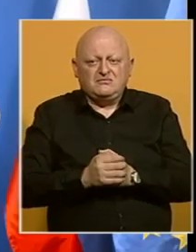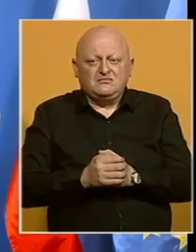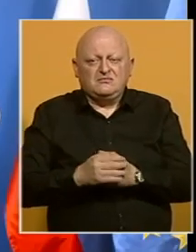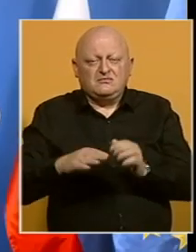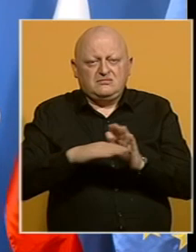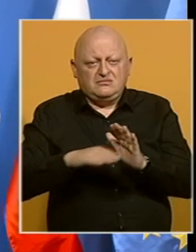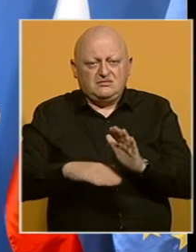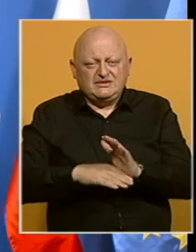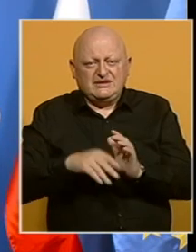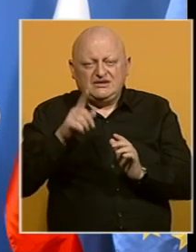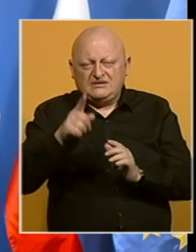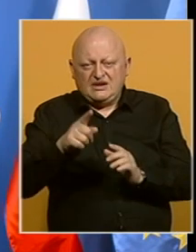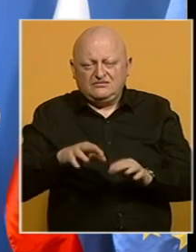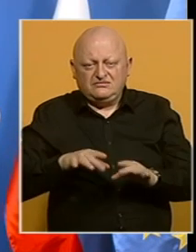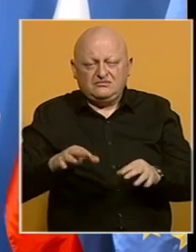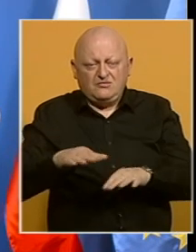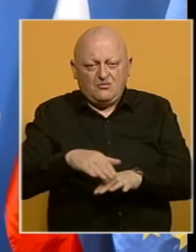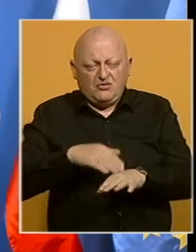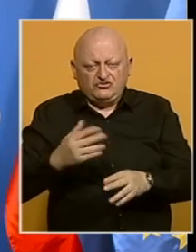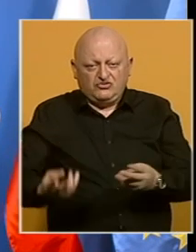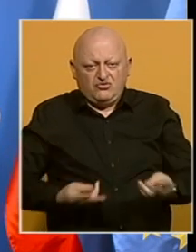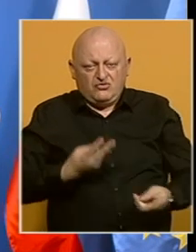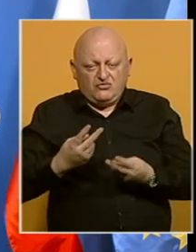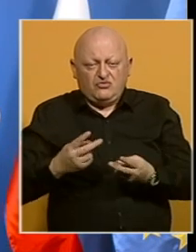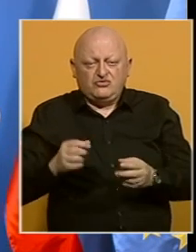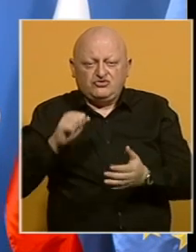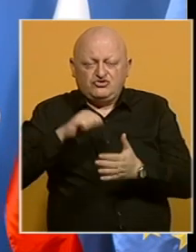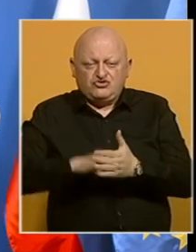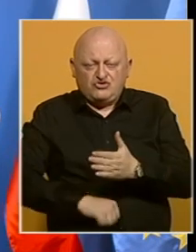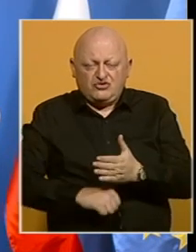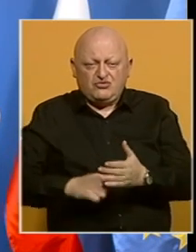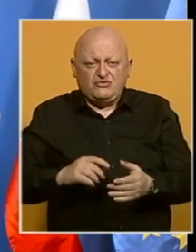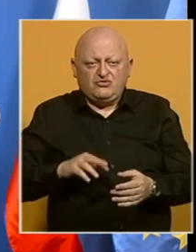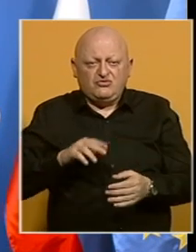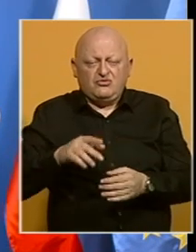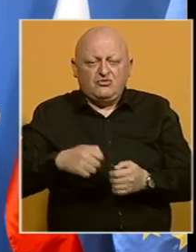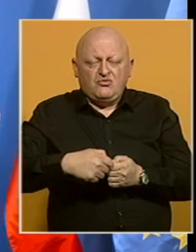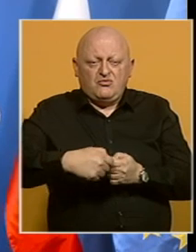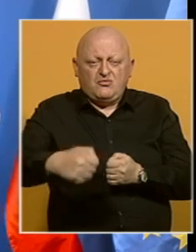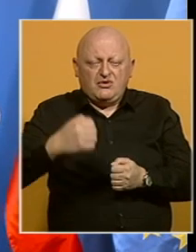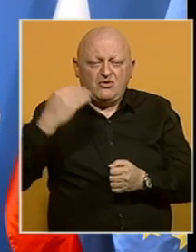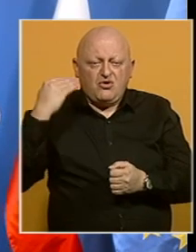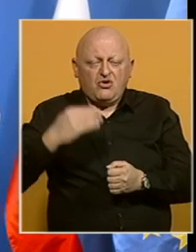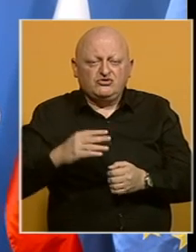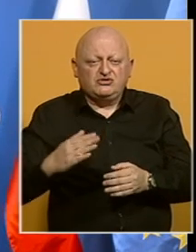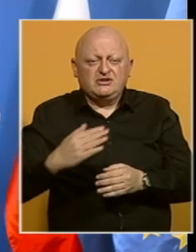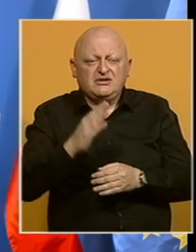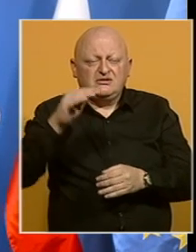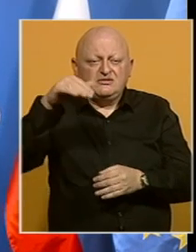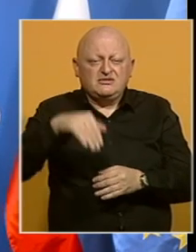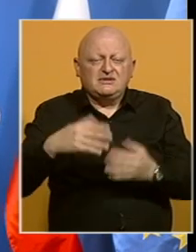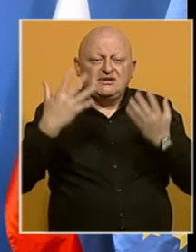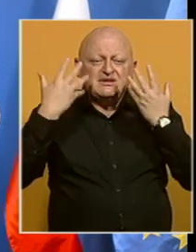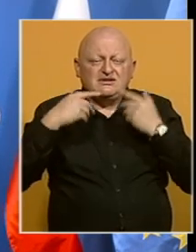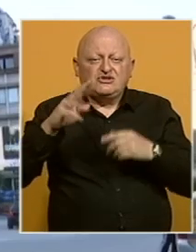Zakoni epidemije su takvi da ako se danas počnemo ponašati vrlo strogo i da smo danas oštri u provedbi mjera, kribulja zaraze će se tek spustiti za